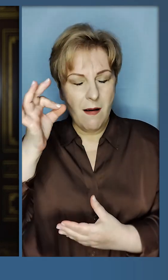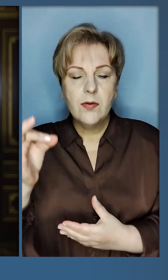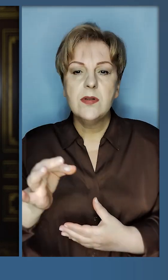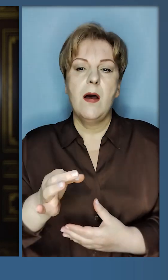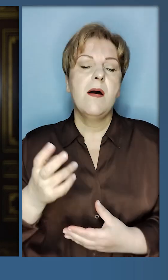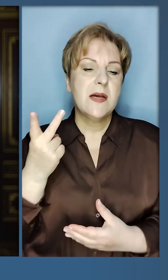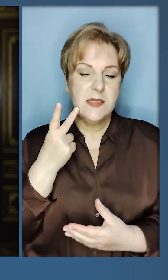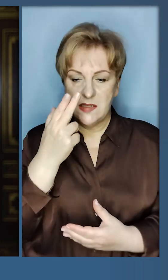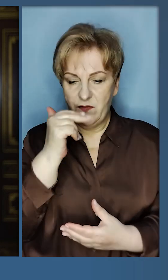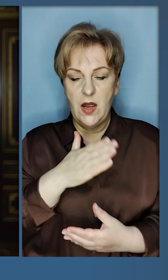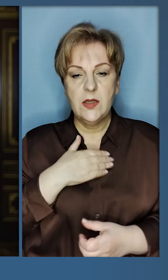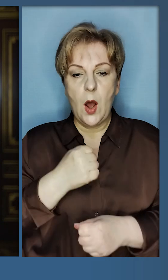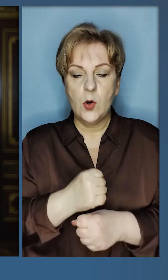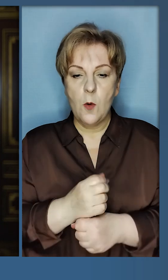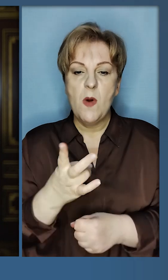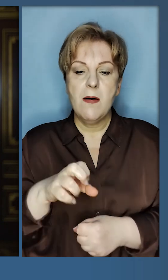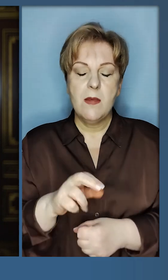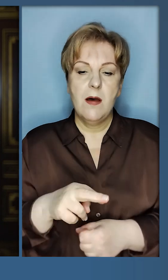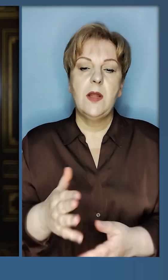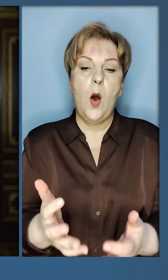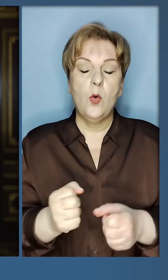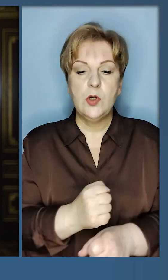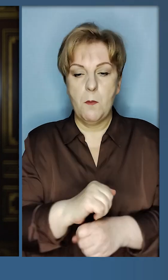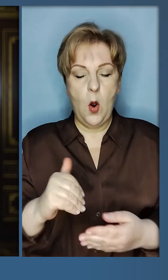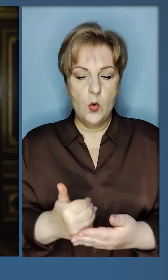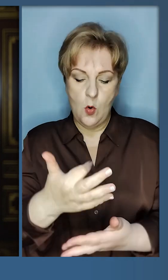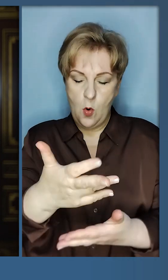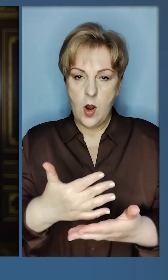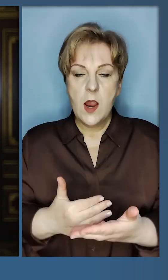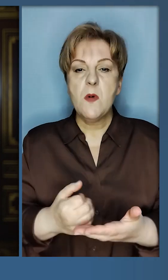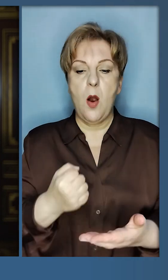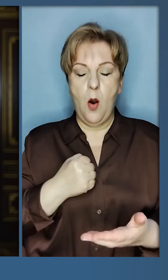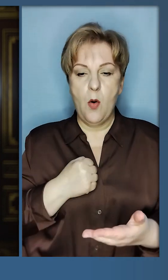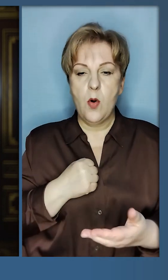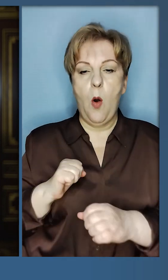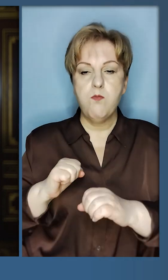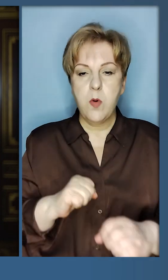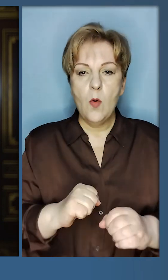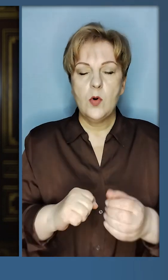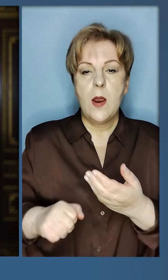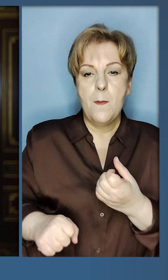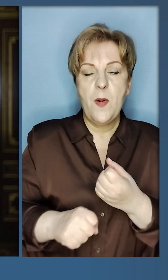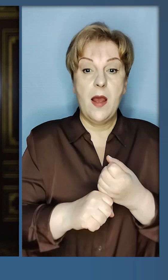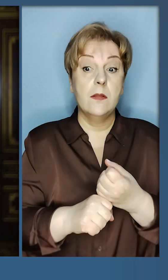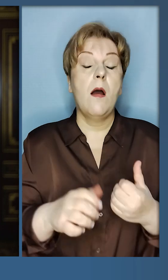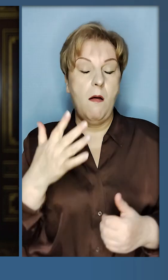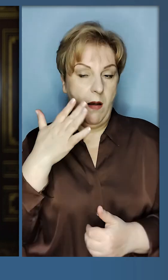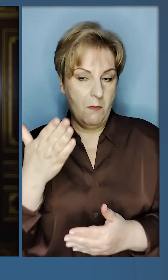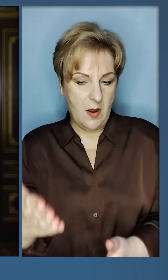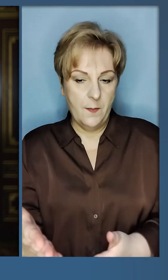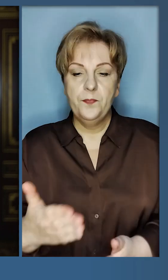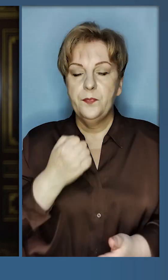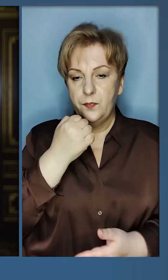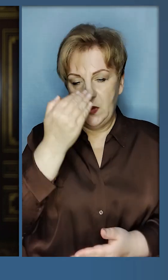вже звичною нашою роботою над отриманням зброї, нових пакетів оборонної підтримки, зокрема американської. Я